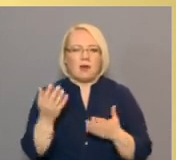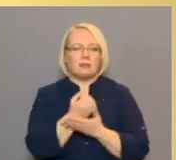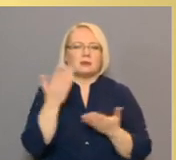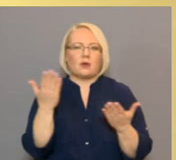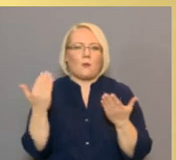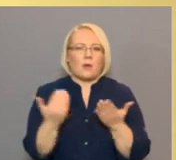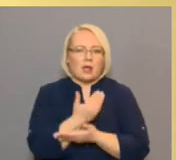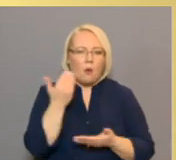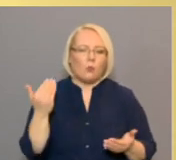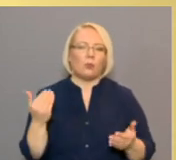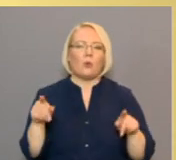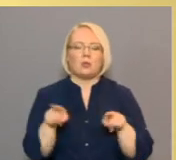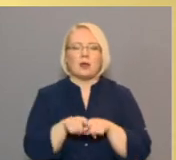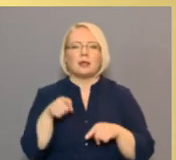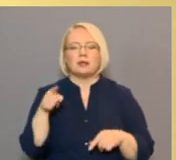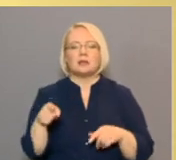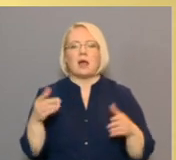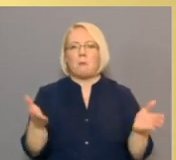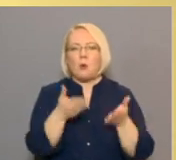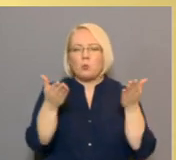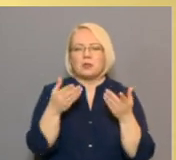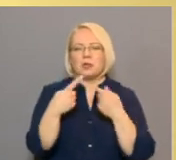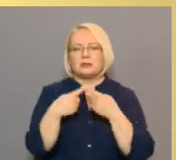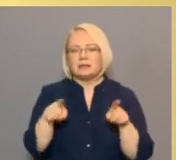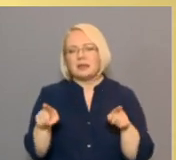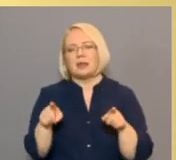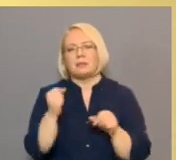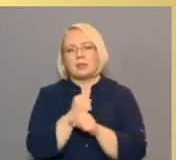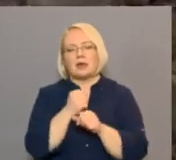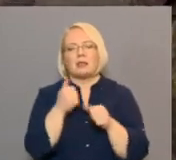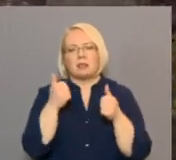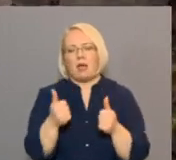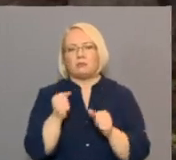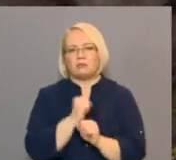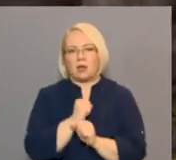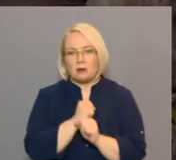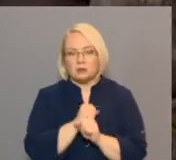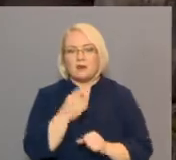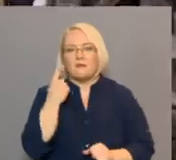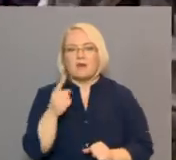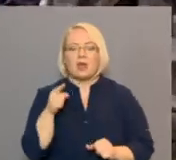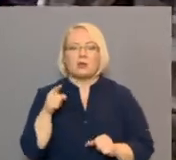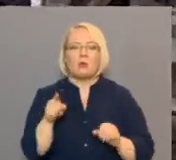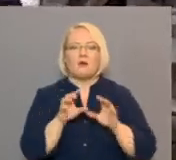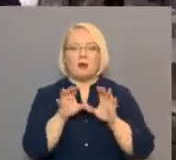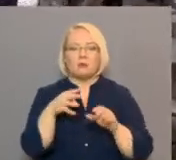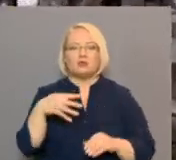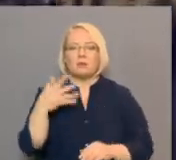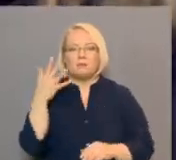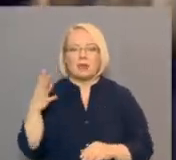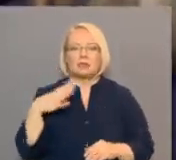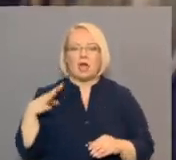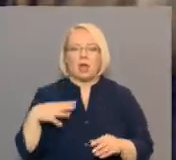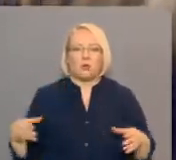Tas ir arī kā pamudinājums citiem darīt labus darbus. Viena no Vabolis 45. gaidu